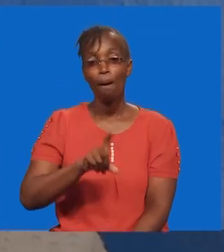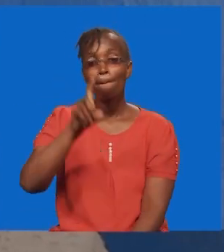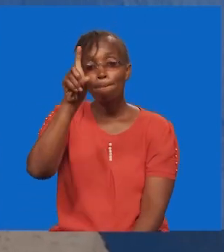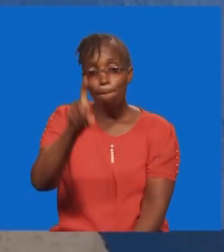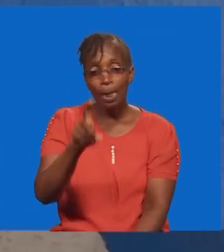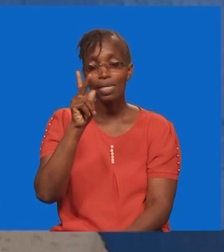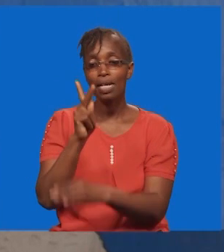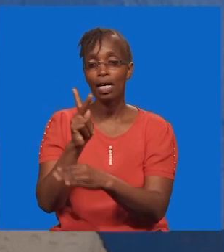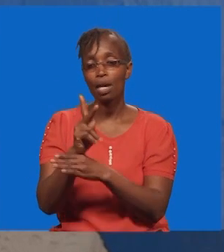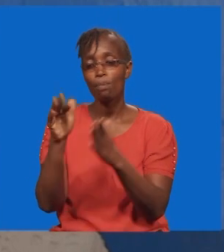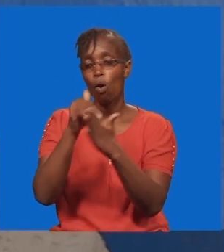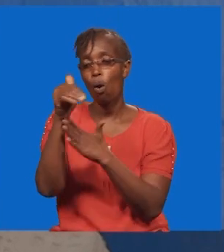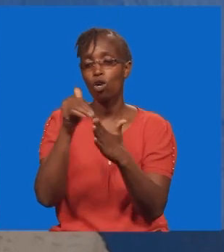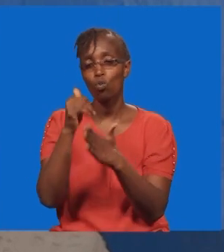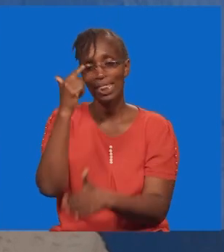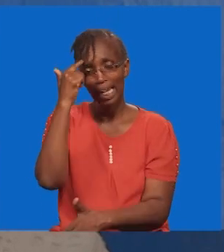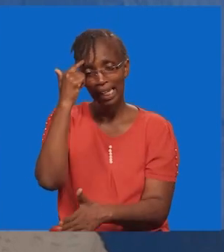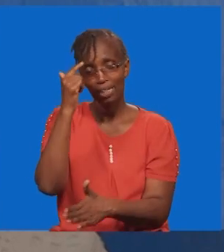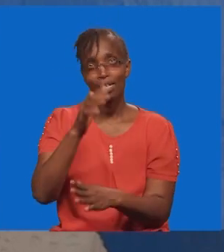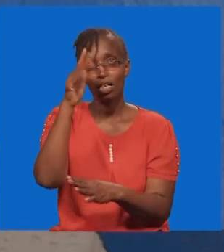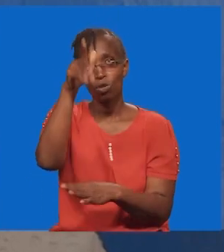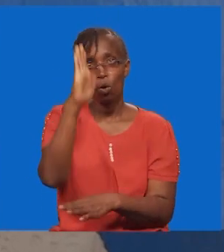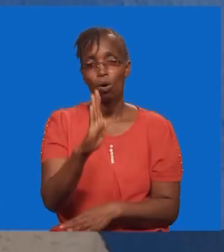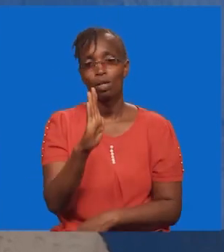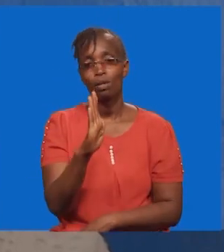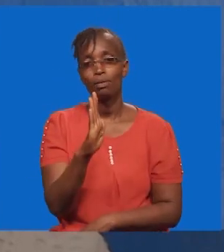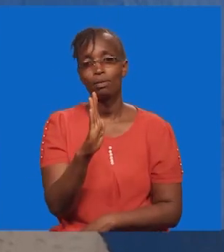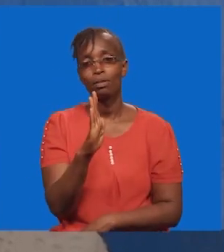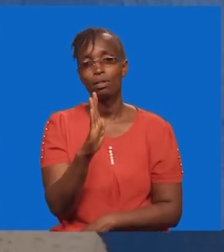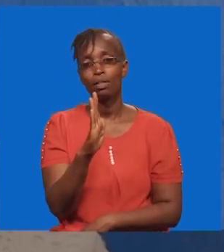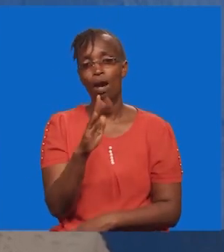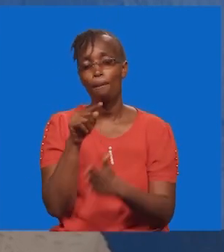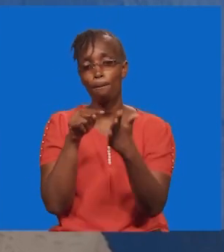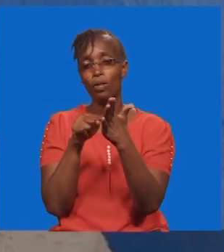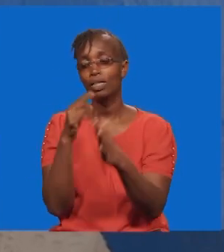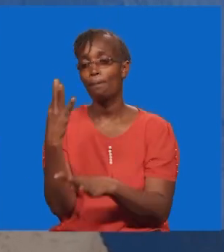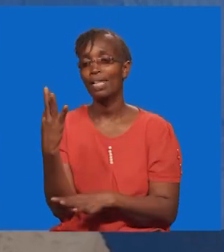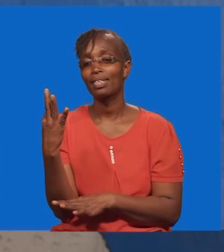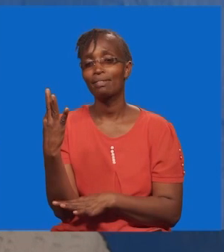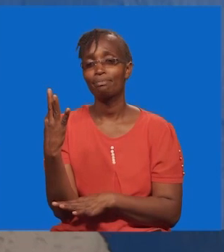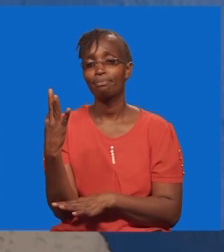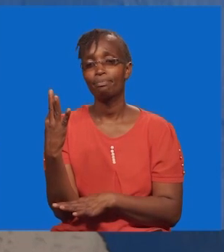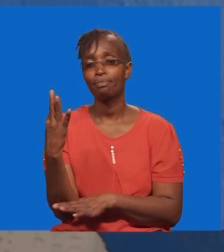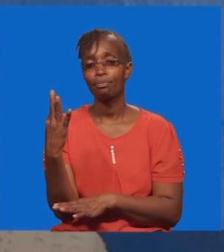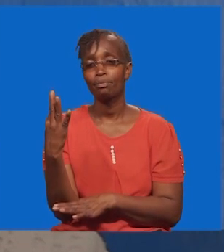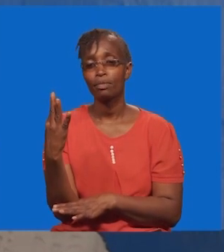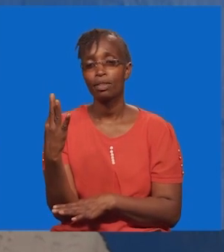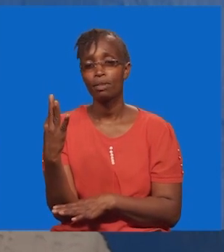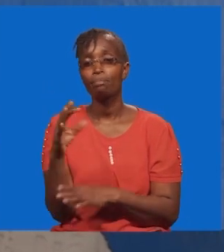-yumba. Nilasima uyaweke mawazo yako kwa mungu ili ya kushindie. Njambo la chatu.